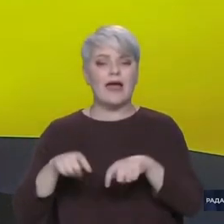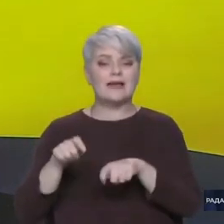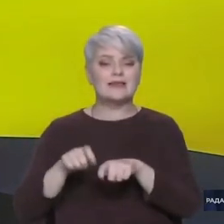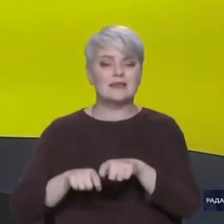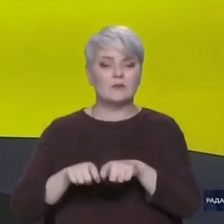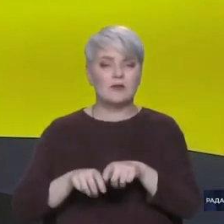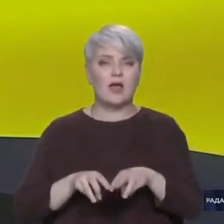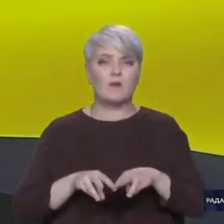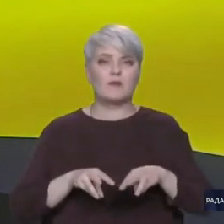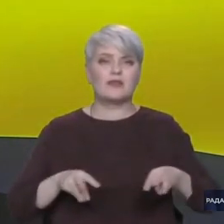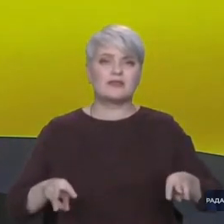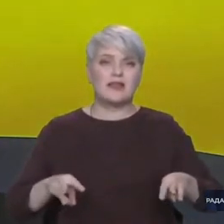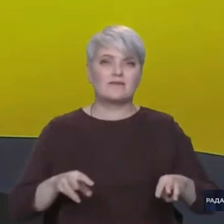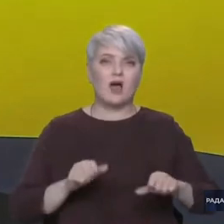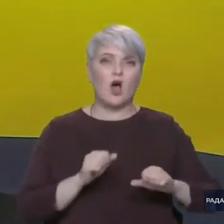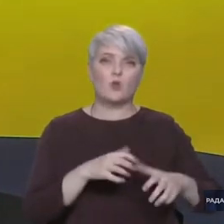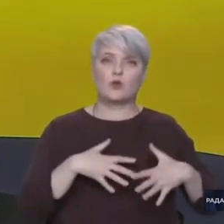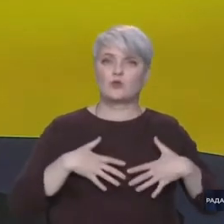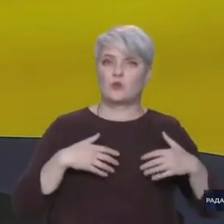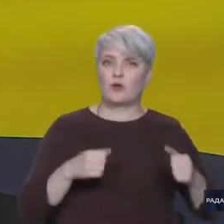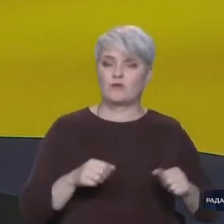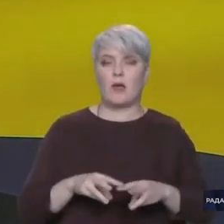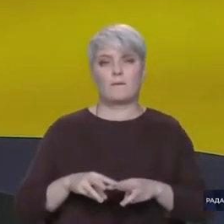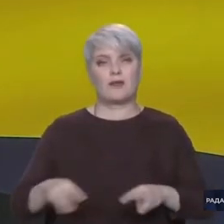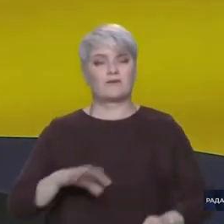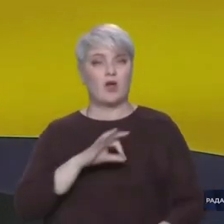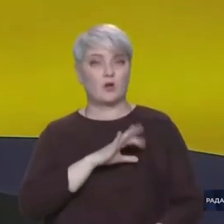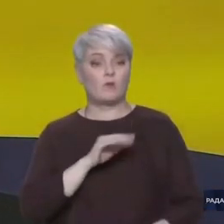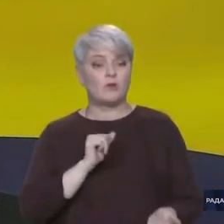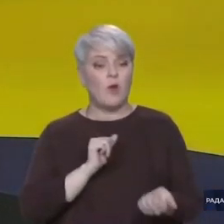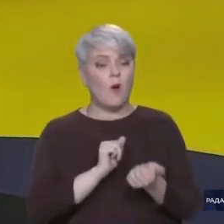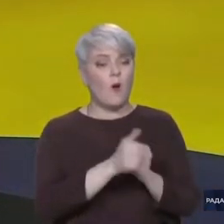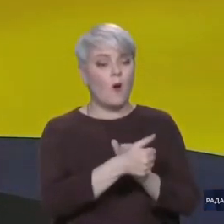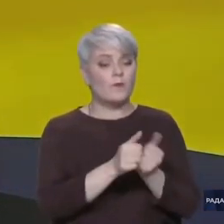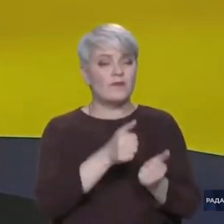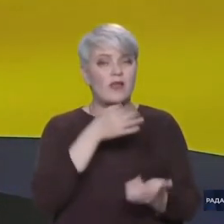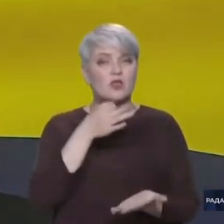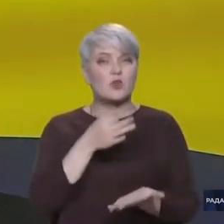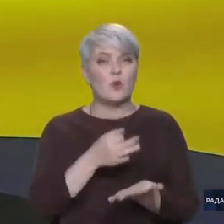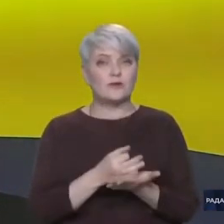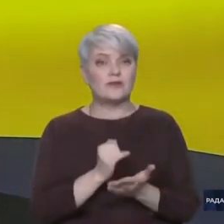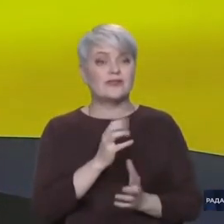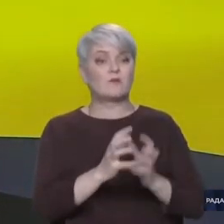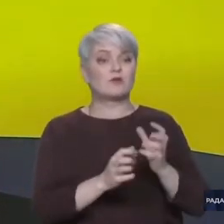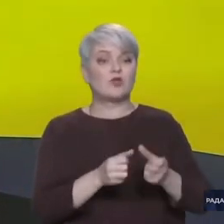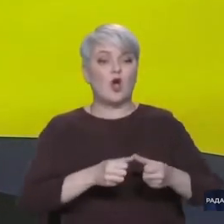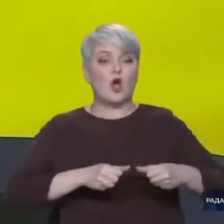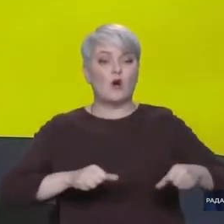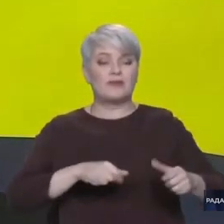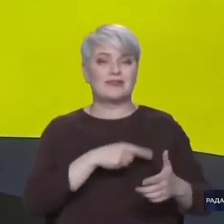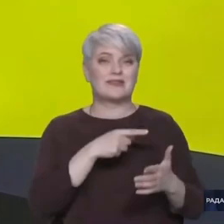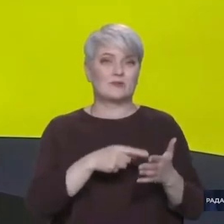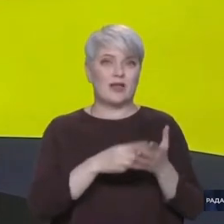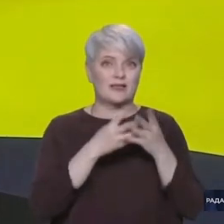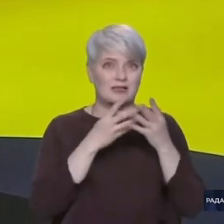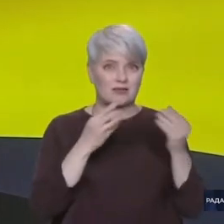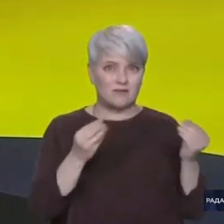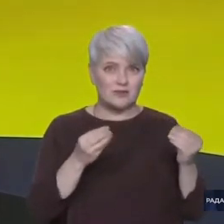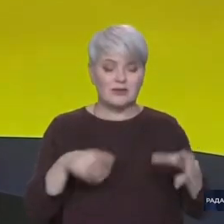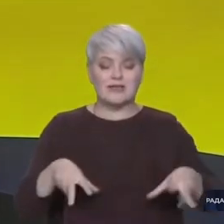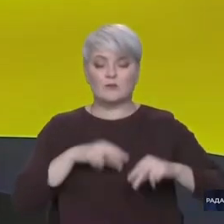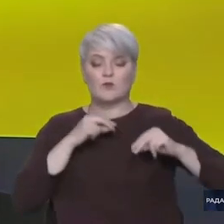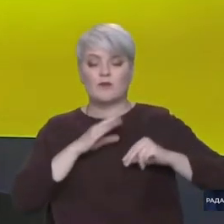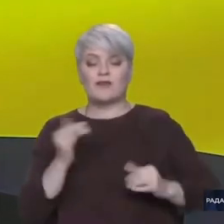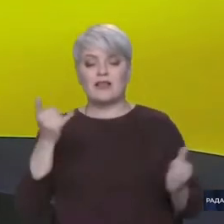тижня вони обмінюватимуться досвідом з фахівцями Міжнародної комісії з питань зниклих без звісти. А також співпрацюватимуть в